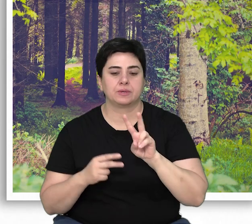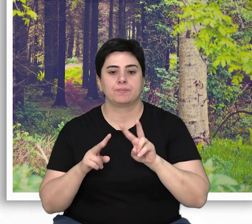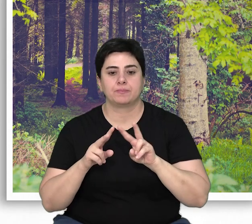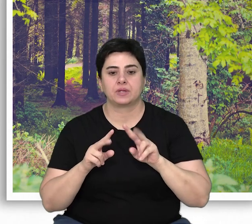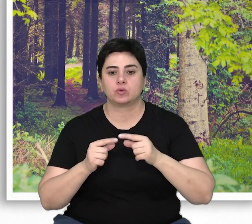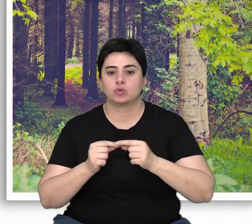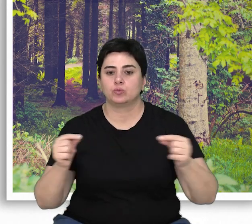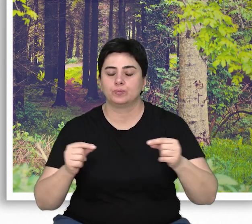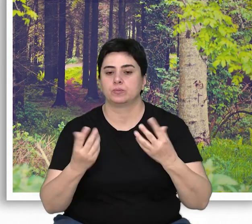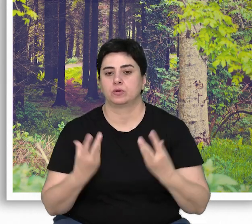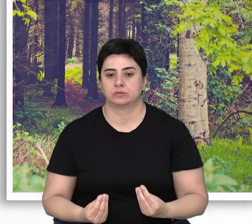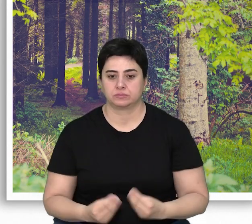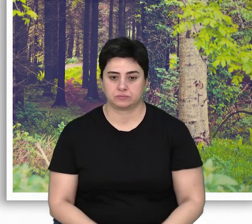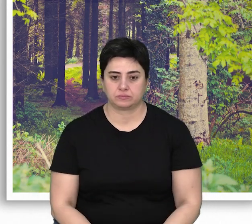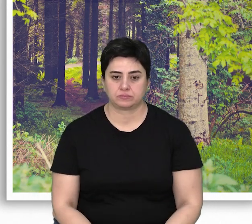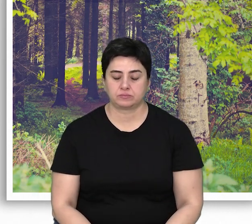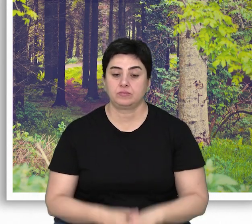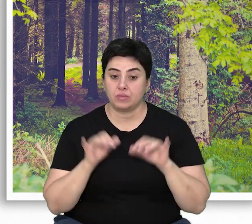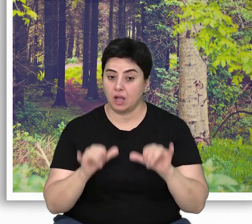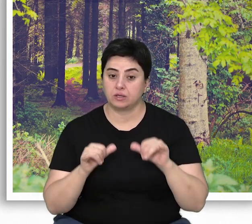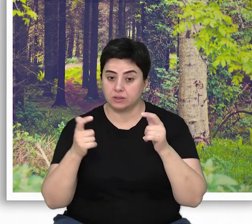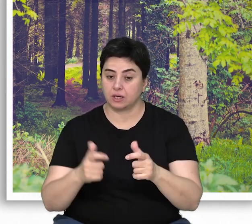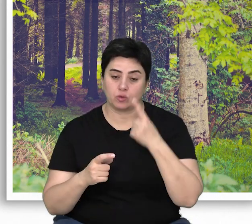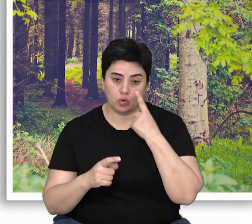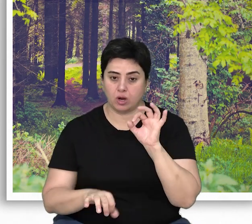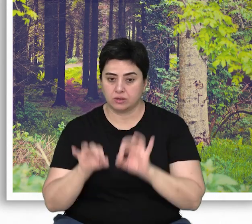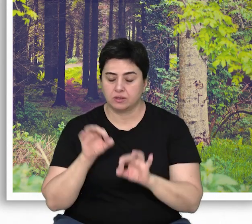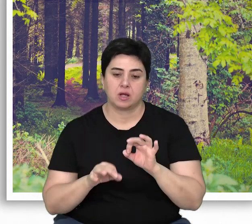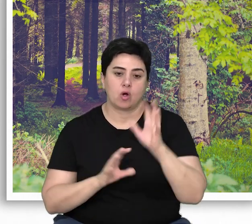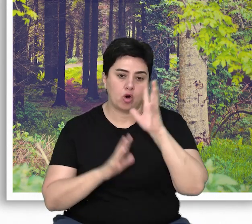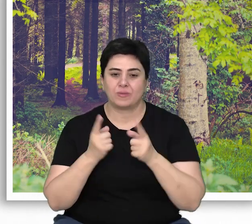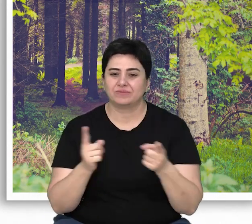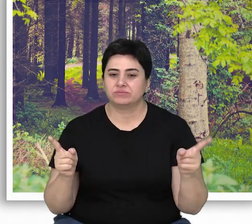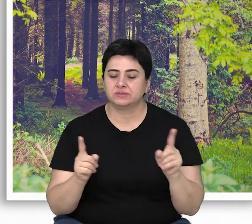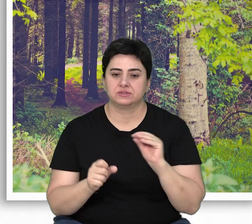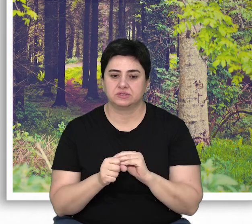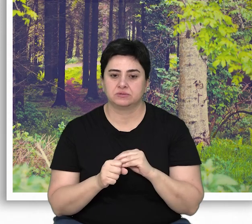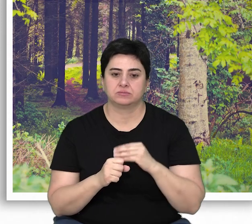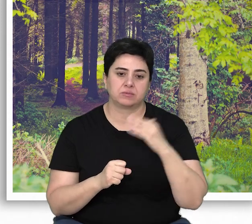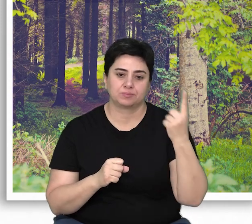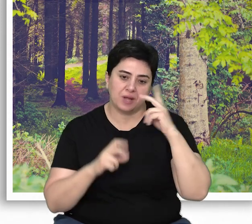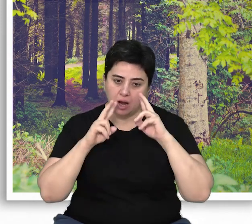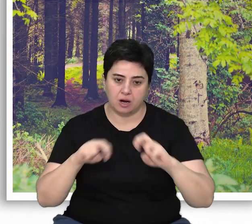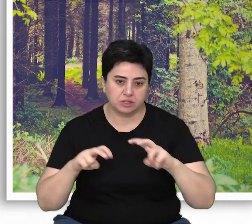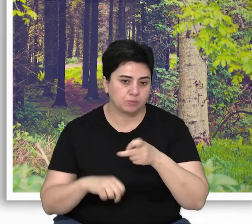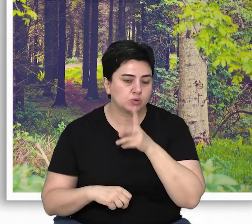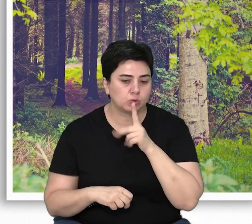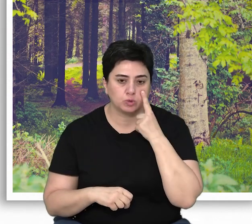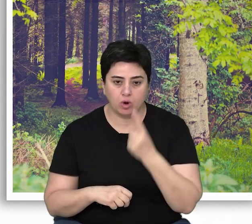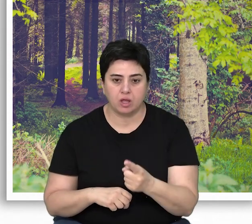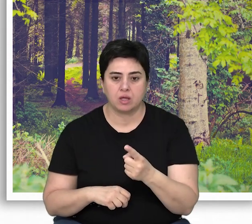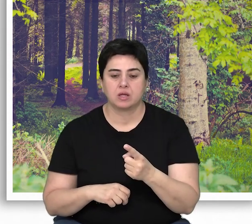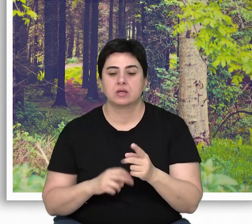metreküp hektara ulaşabilmektedir. Yine aynı yörede yapılan orman biyolojik çeşitliliğiyle ilgili başka bir araştırmanın